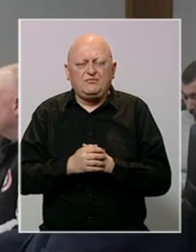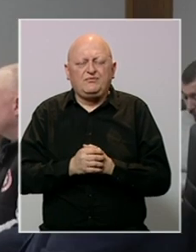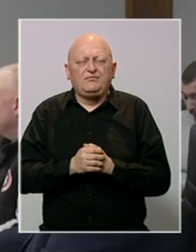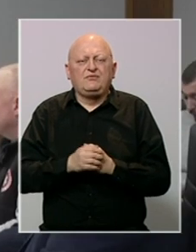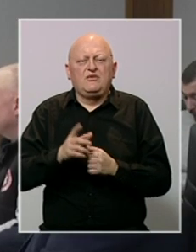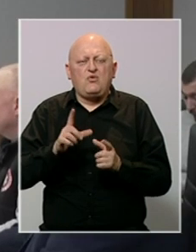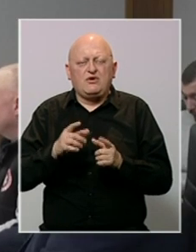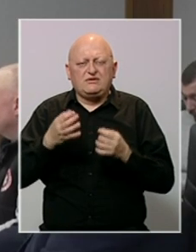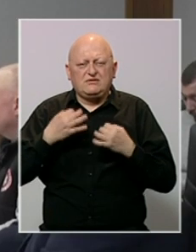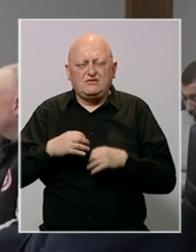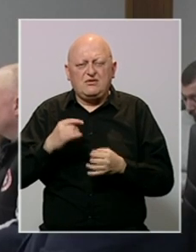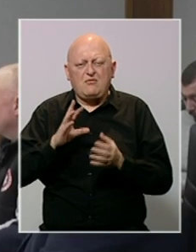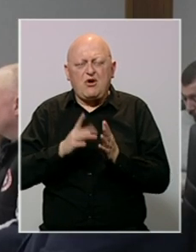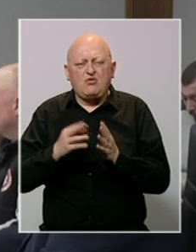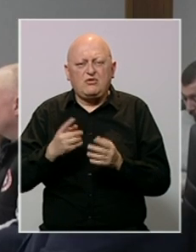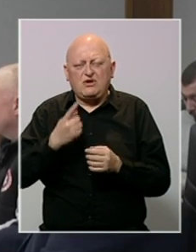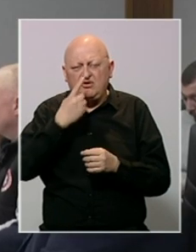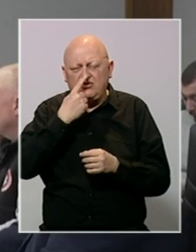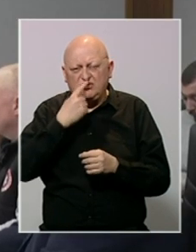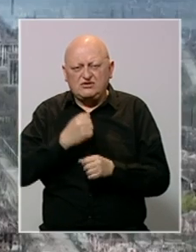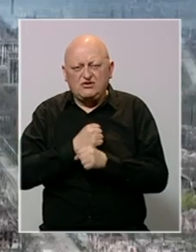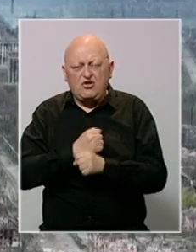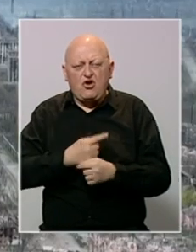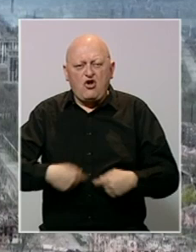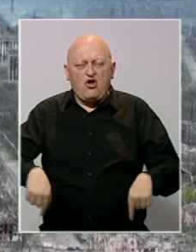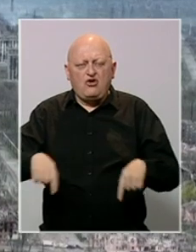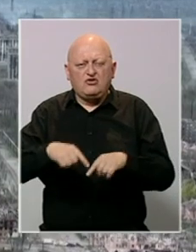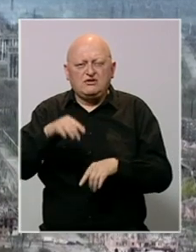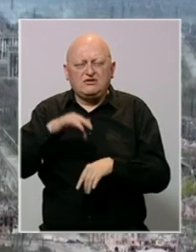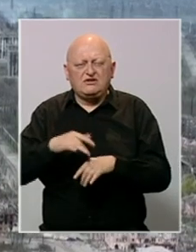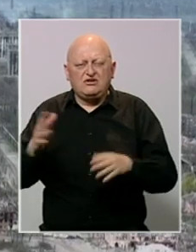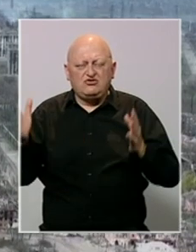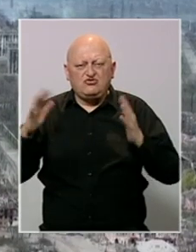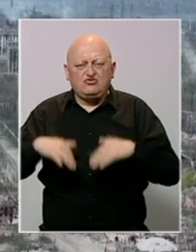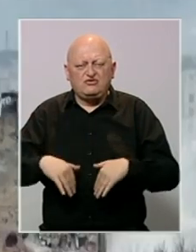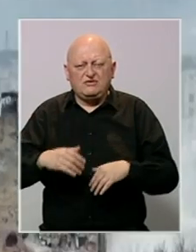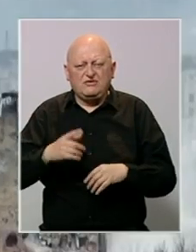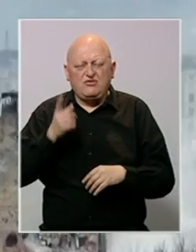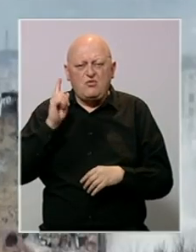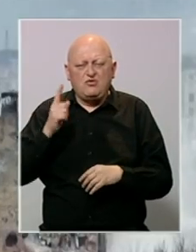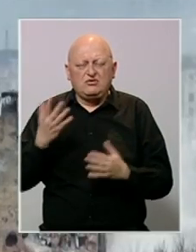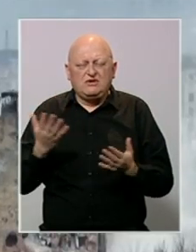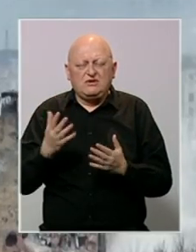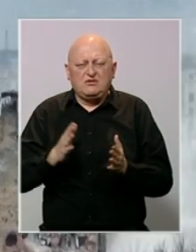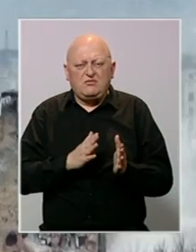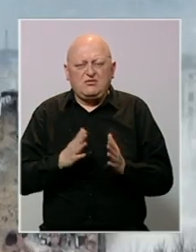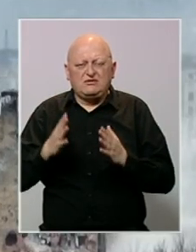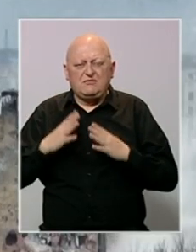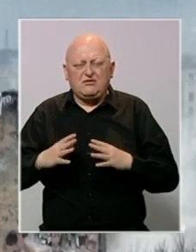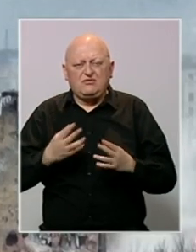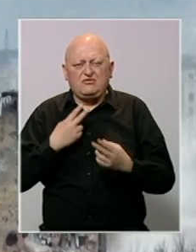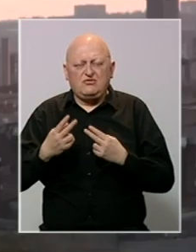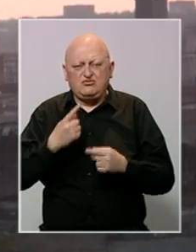Ukrajinski predsjednik je Marijupolj opisao kao ruski koncentracijski logor usred ruševina. Također upozorio kako je proces mirovnih